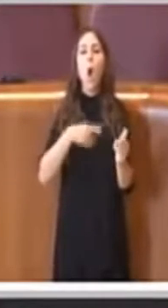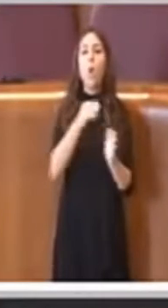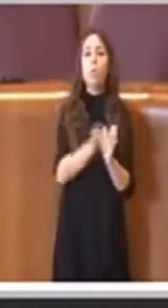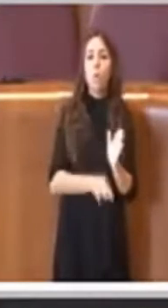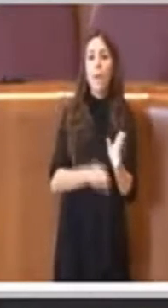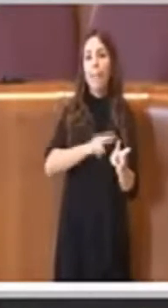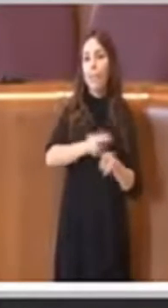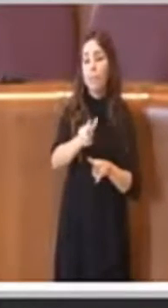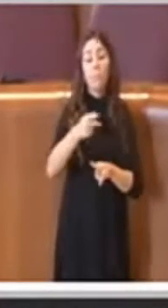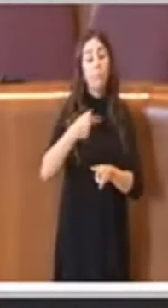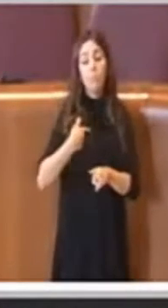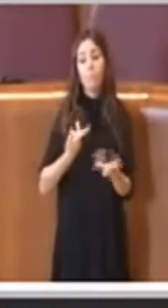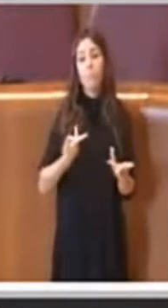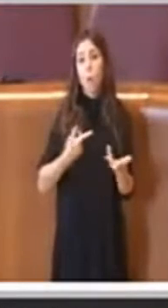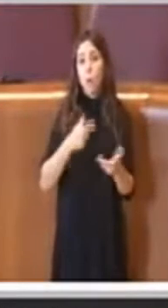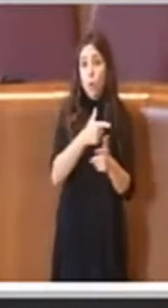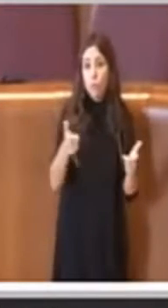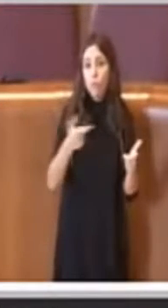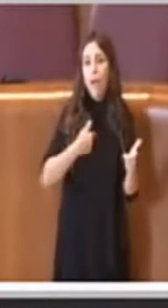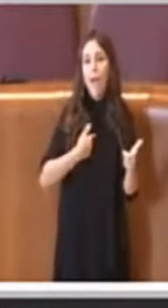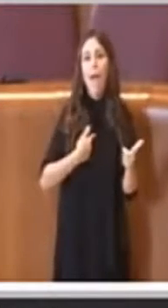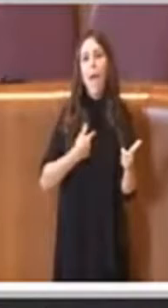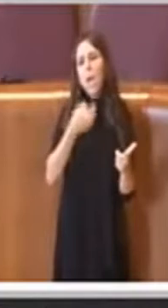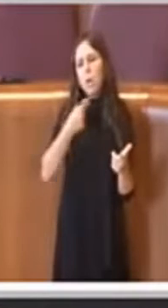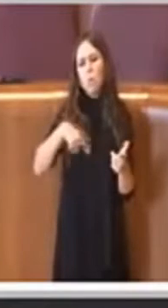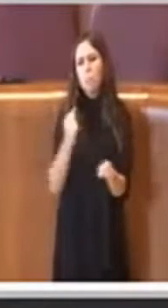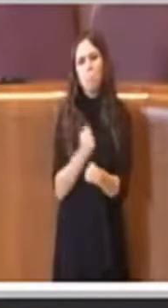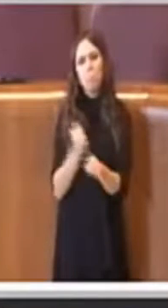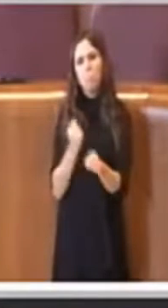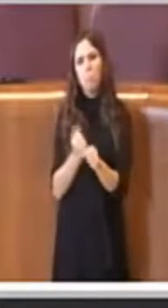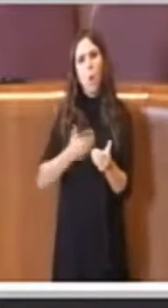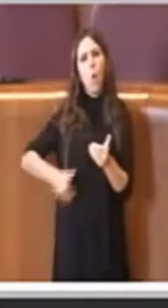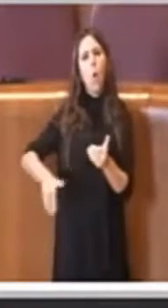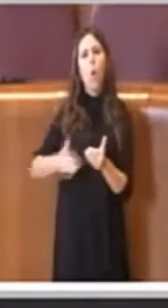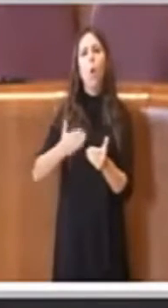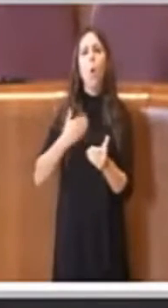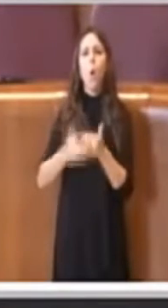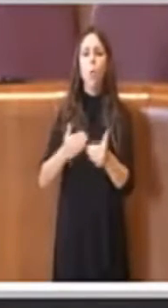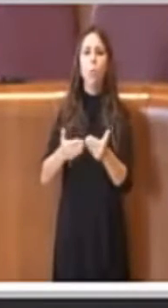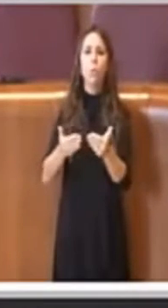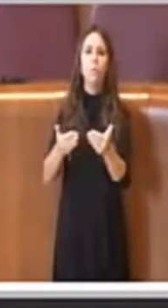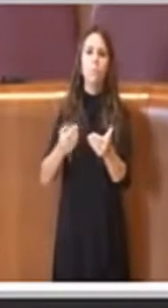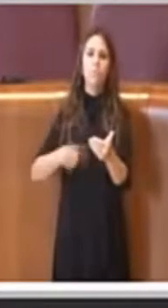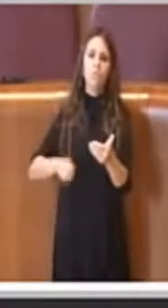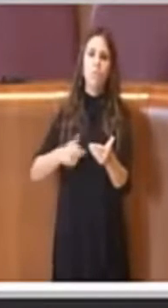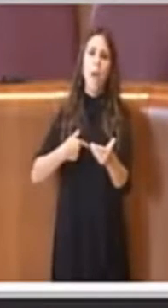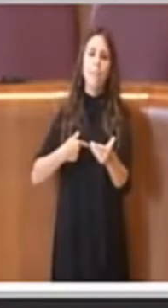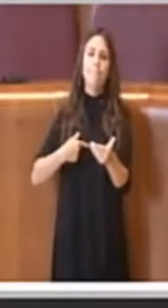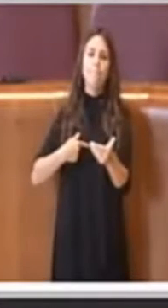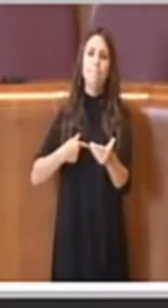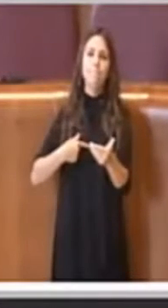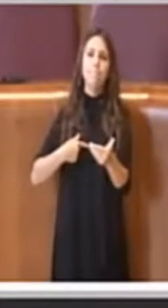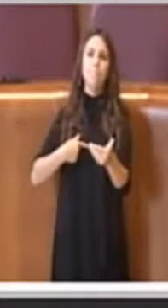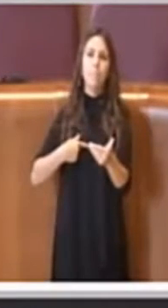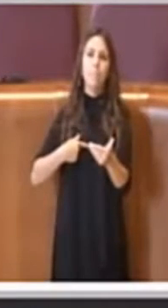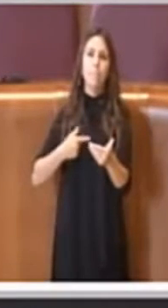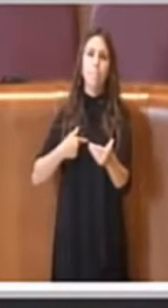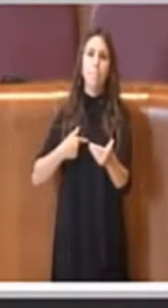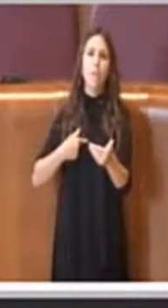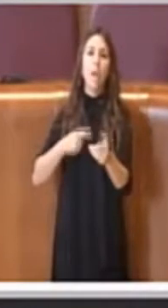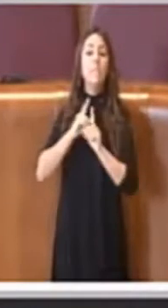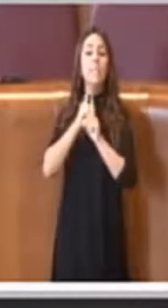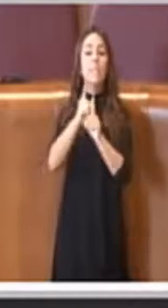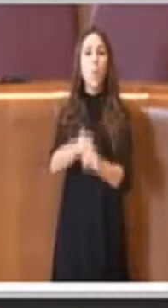arrivata, questo punto noi coerentemente andiamo avanti, su questo c'è stata una coerenza totale per cui riteniamo che